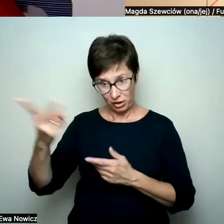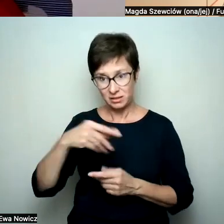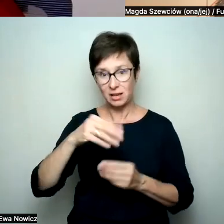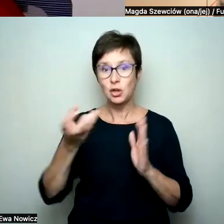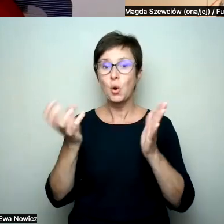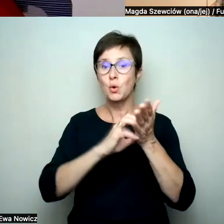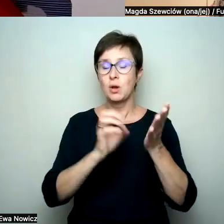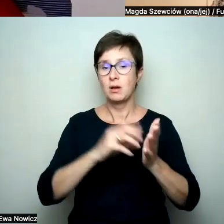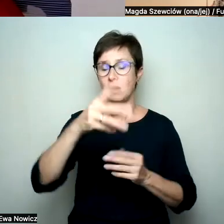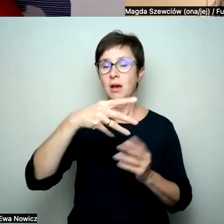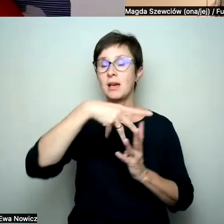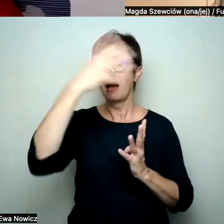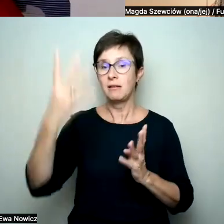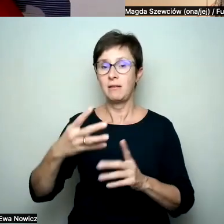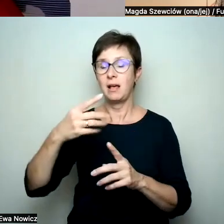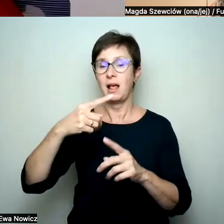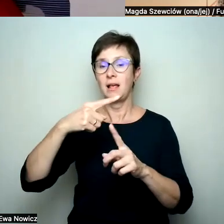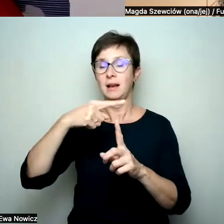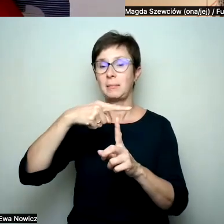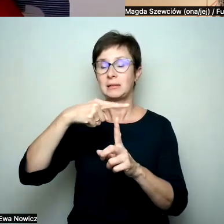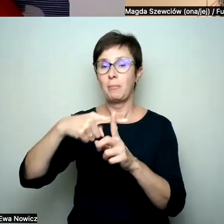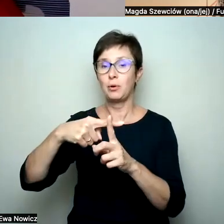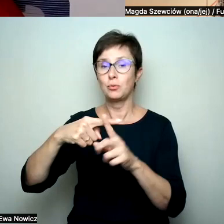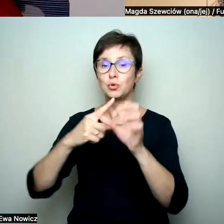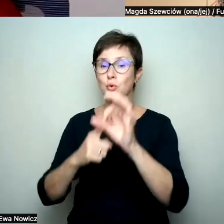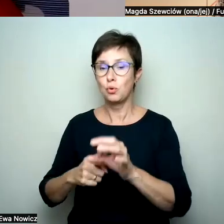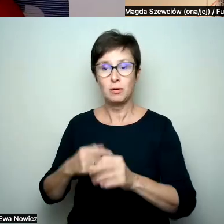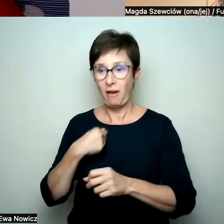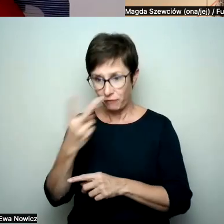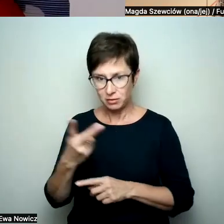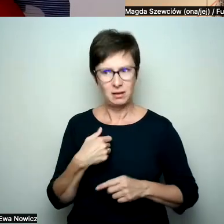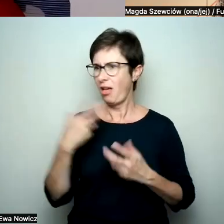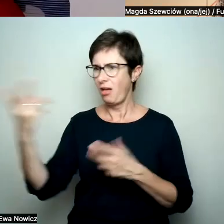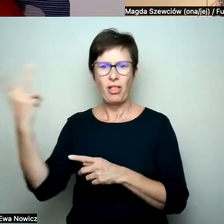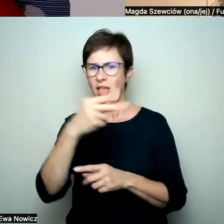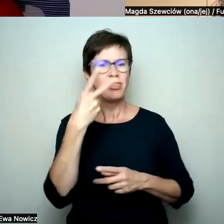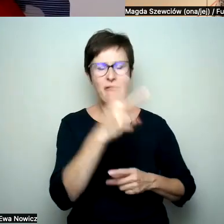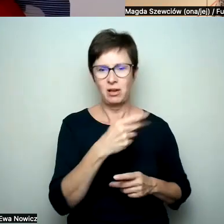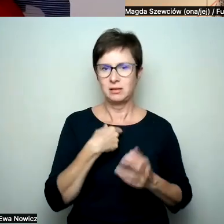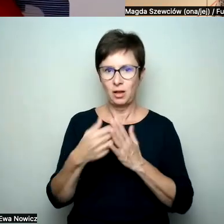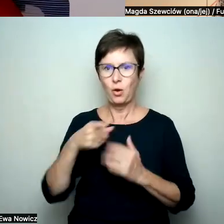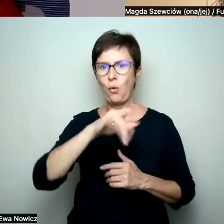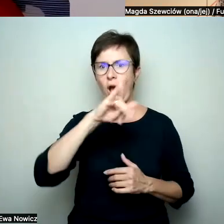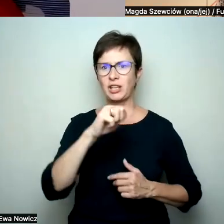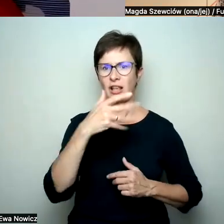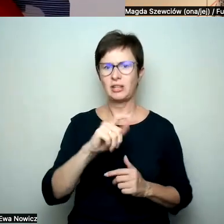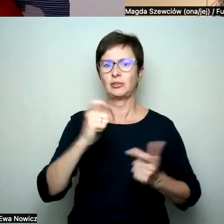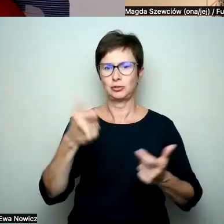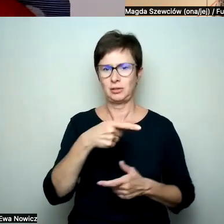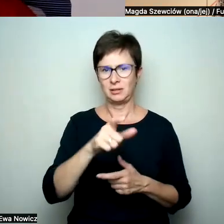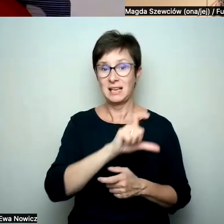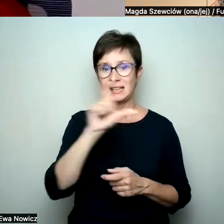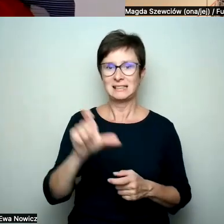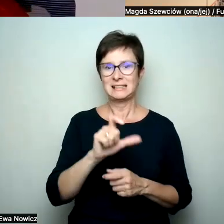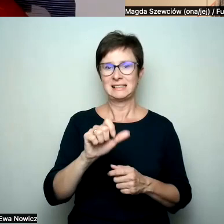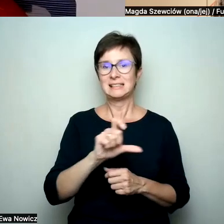+, u Janiny, a on napisał, nie, nie widziałem, co jest dym, a ta osoba napisała, u Janiny, no co ty, same Labradory. I